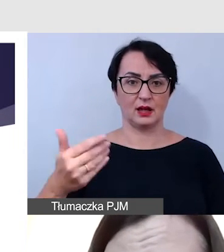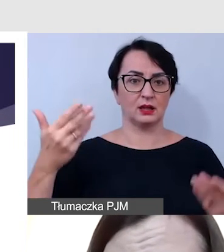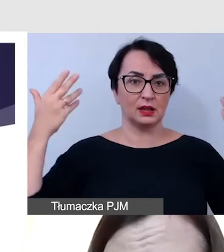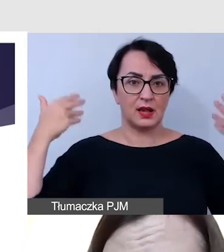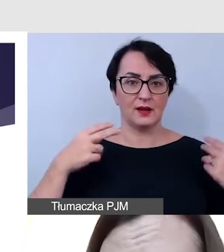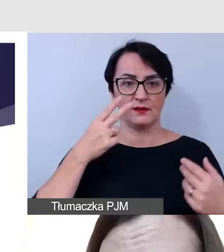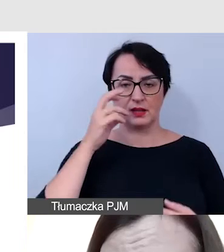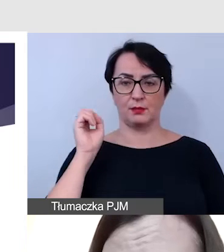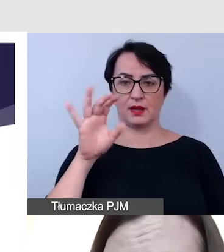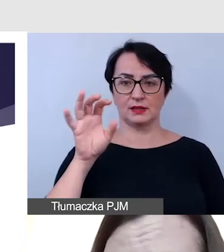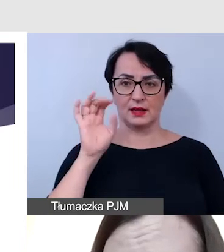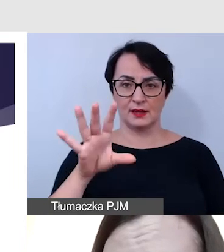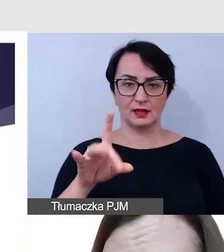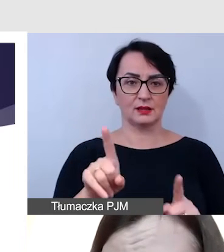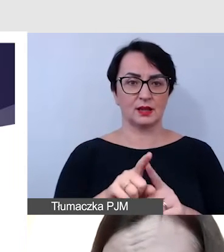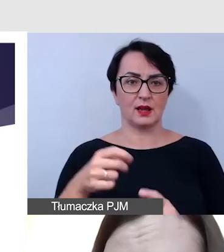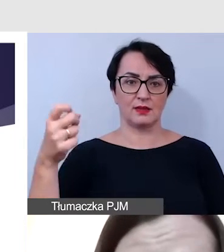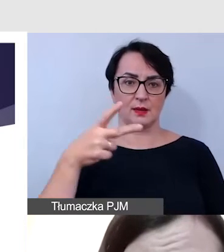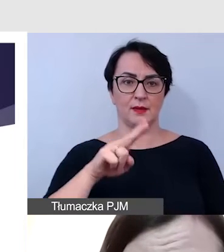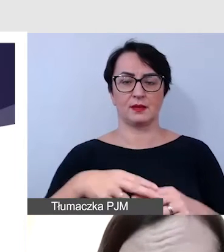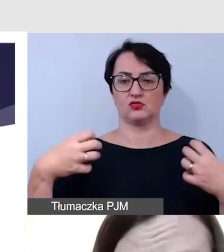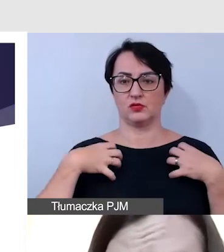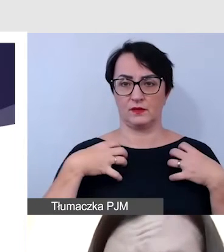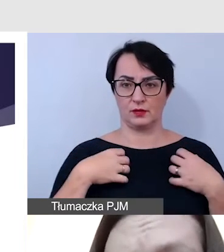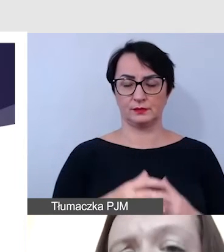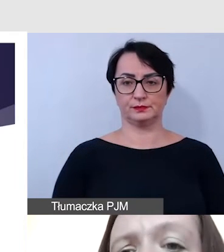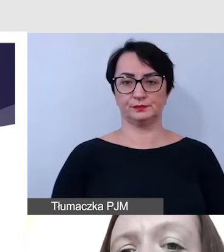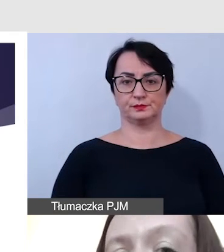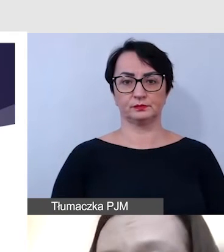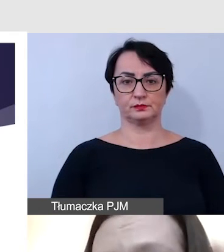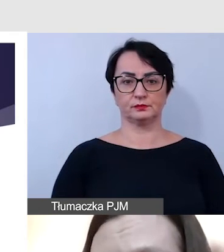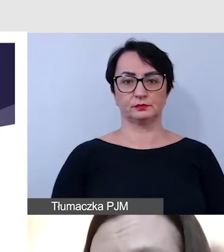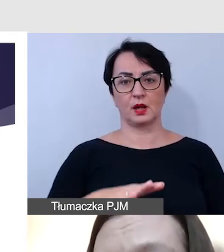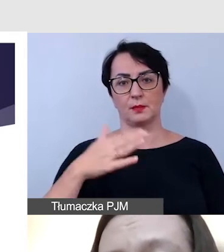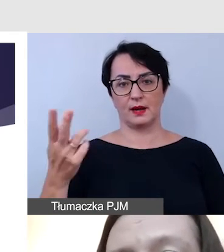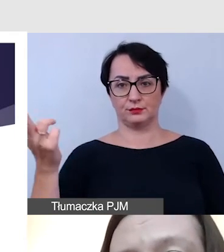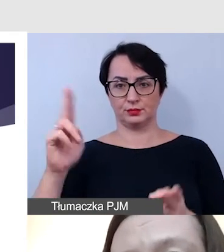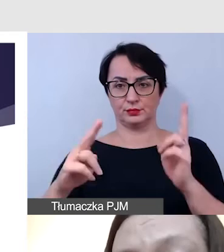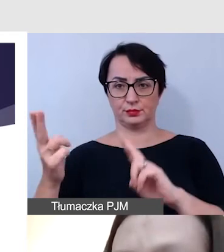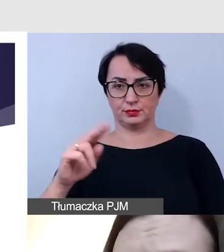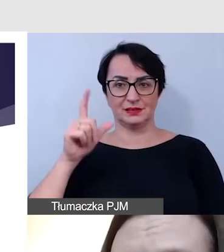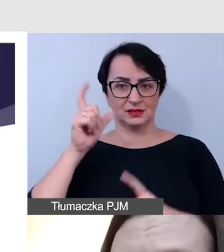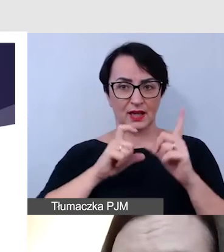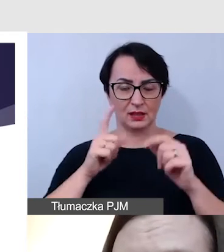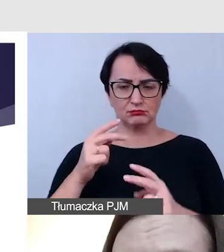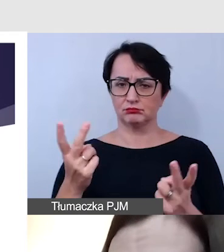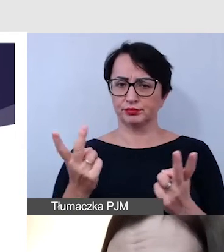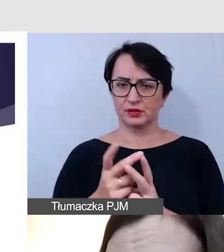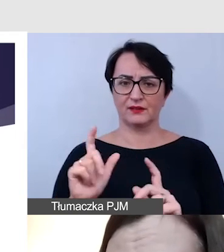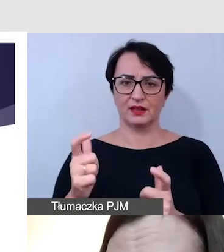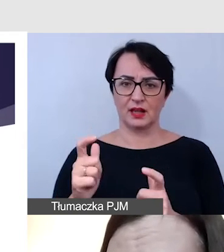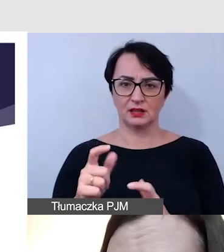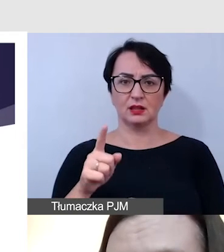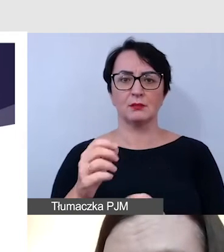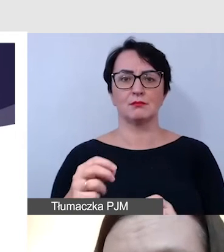z prezentacją i napisami na żywo. Na prawym kolażu zdjęć to samo wydarzenie w